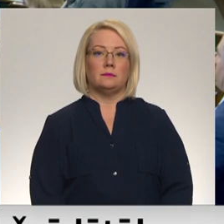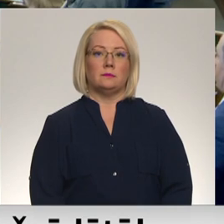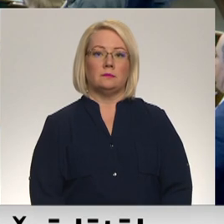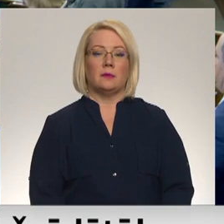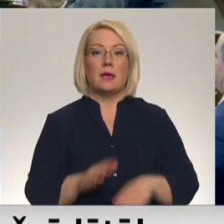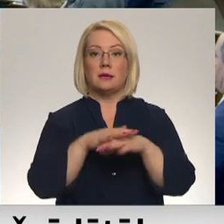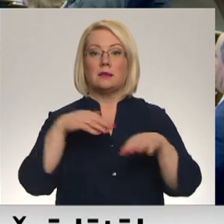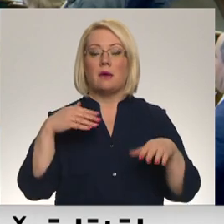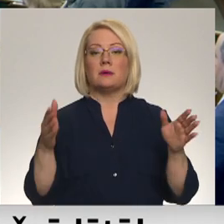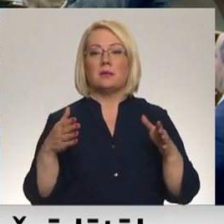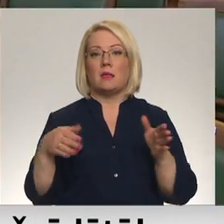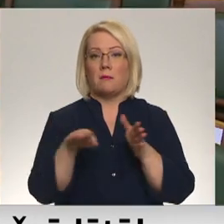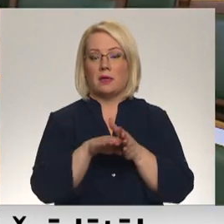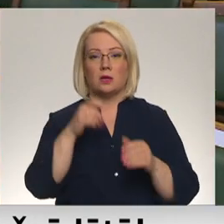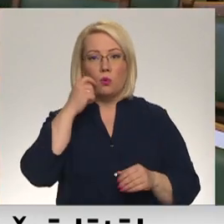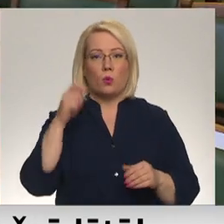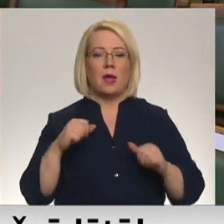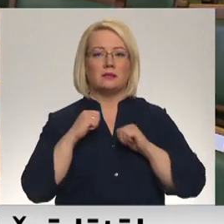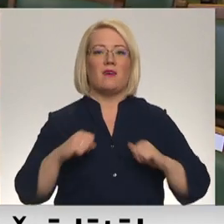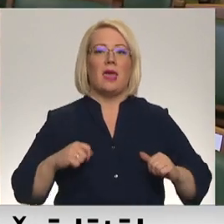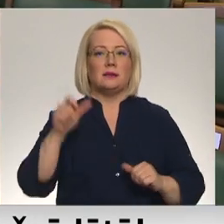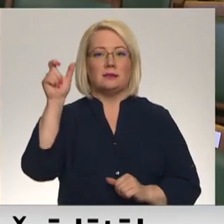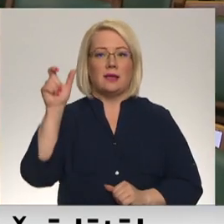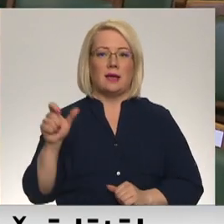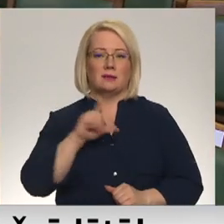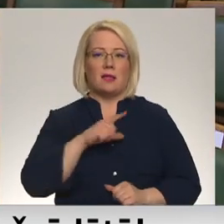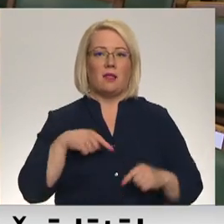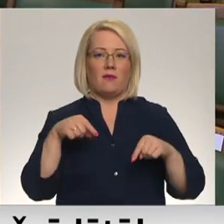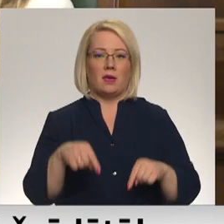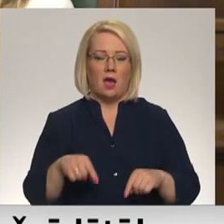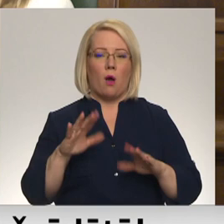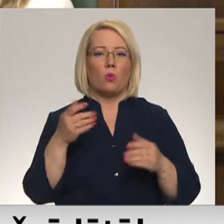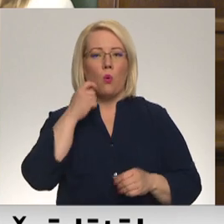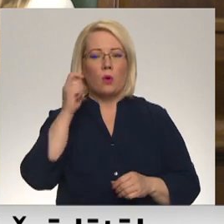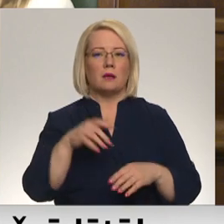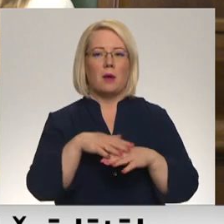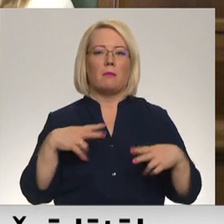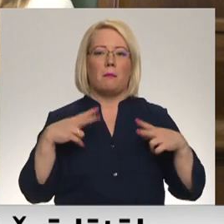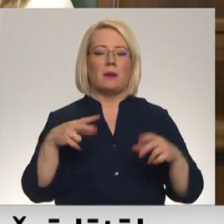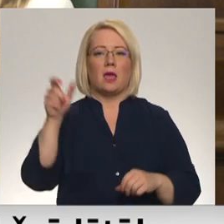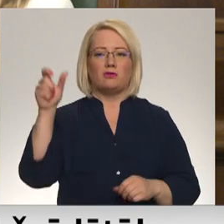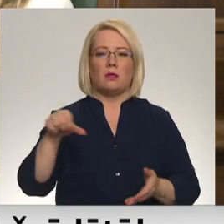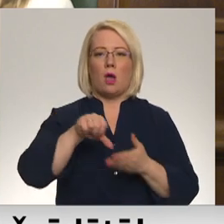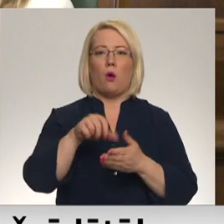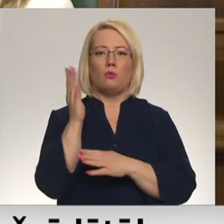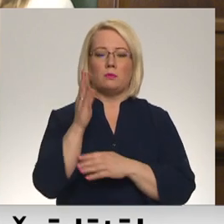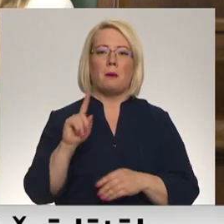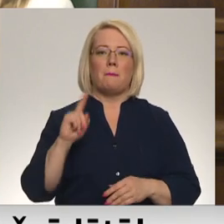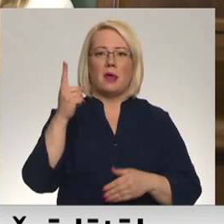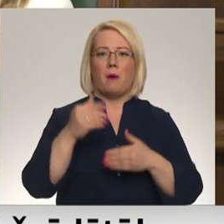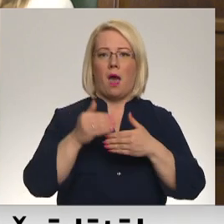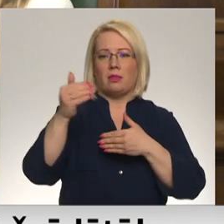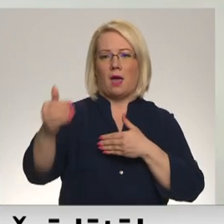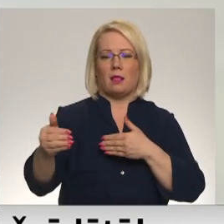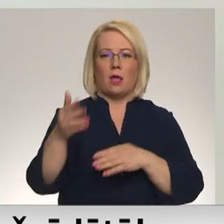Sājums sēdē piedalījās arī Ukraiņas vēstnieks Latvijā, bet Ukraiņas parlamenta priekššādētāju uzruna bija pirmā atālinātā runa